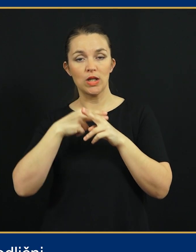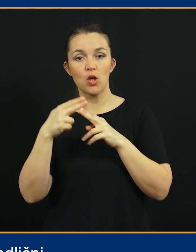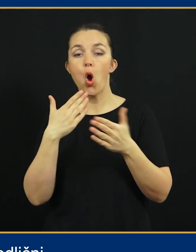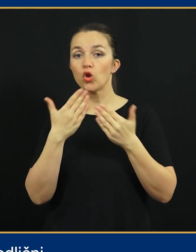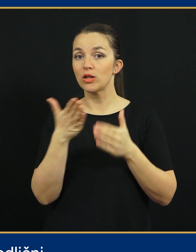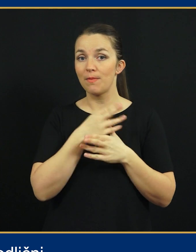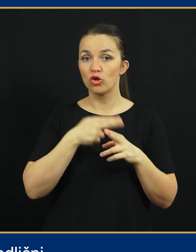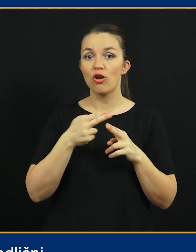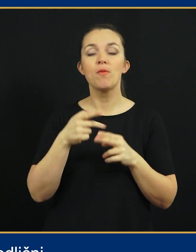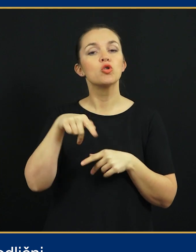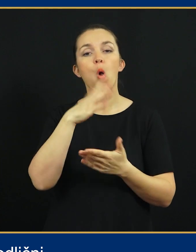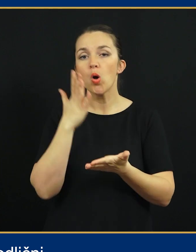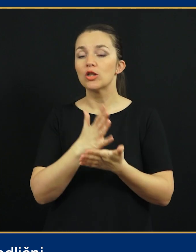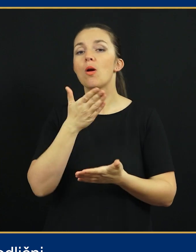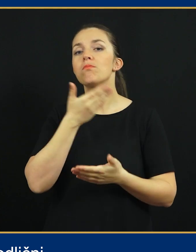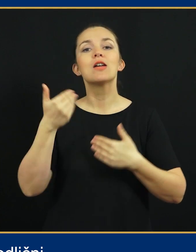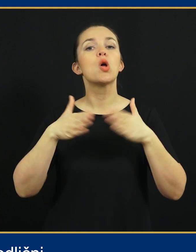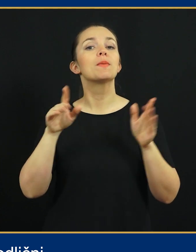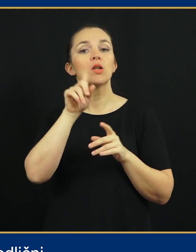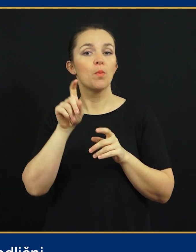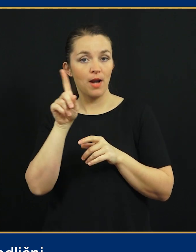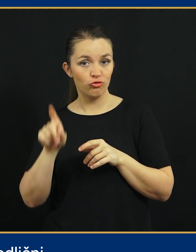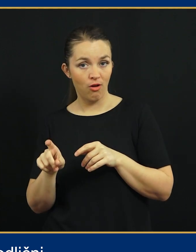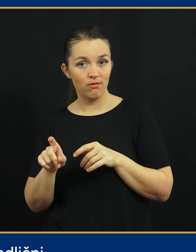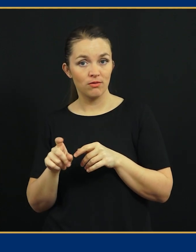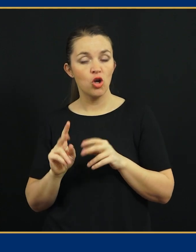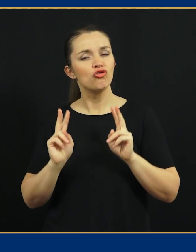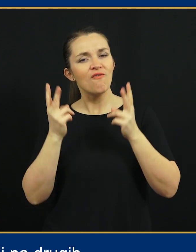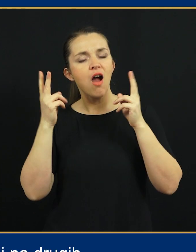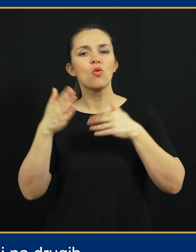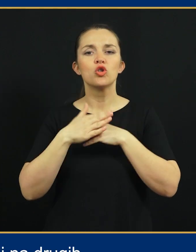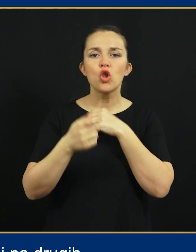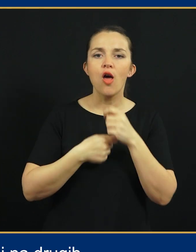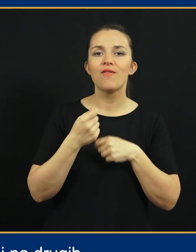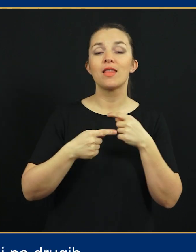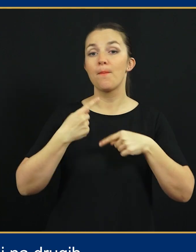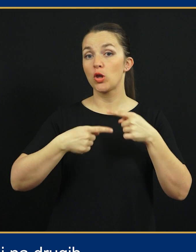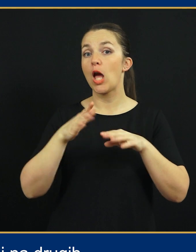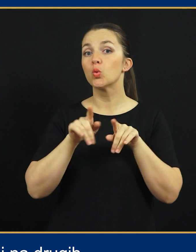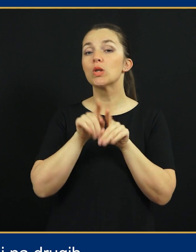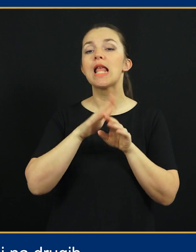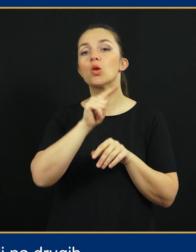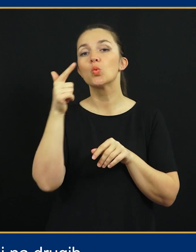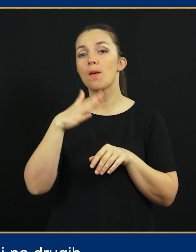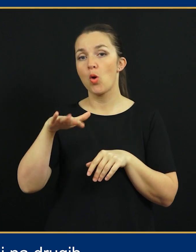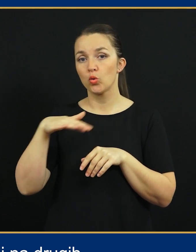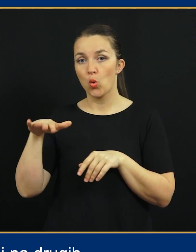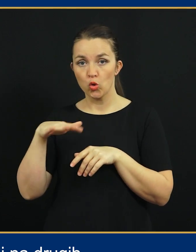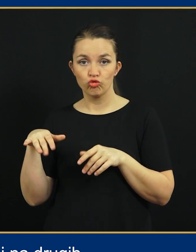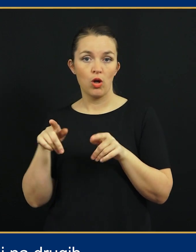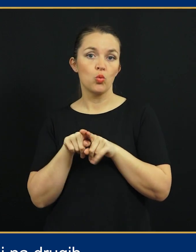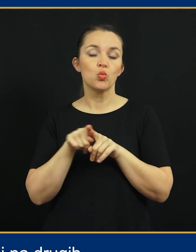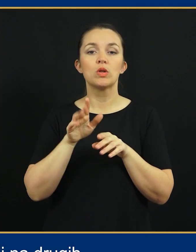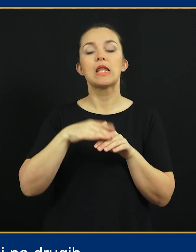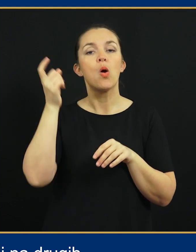Odnosi med državama so odlični in brez odprtih vprašanj. Živahno sodelovanje poteka tudi na drugih področjih,